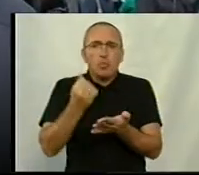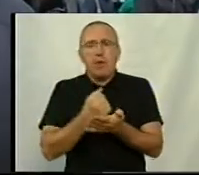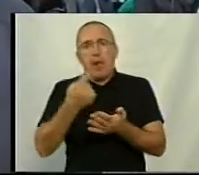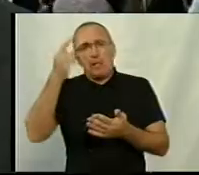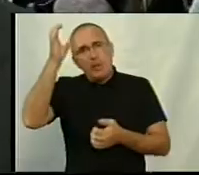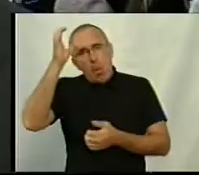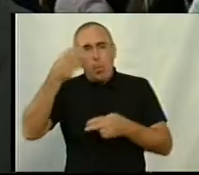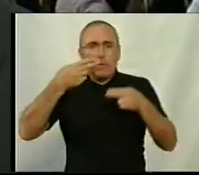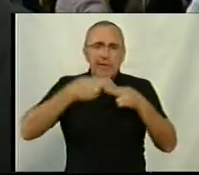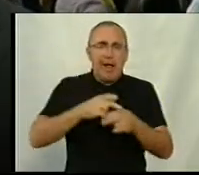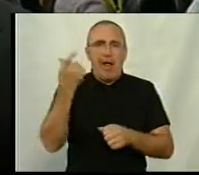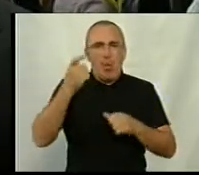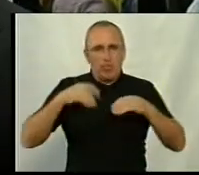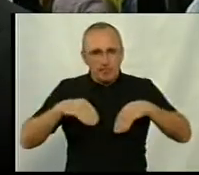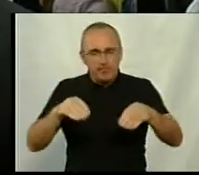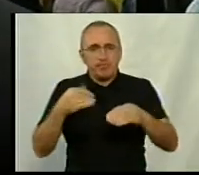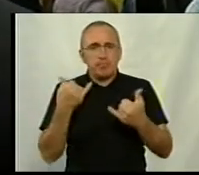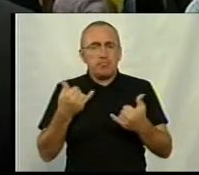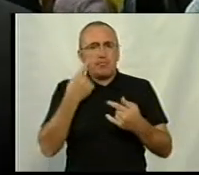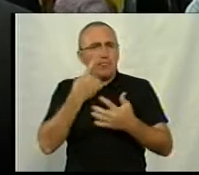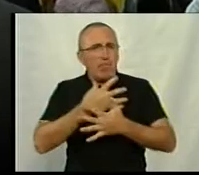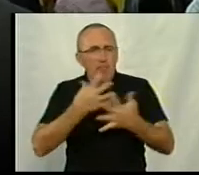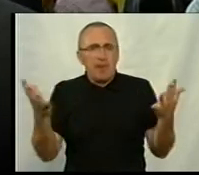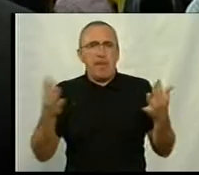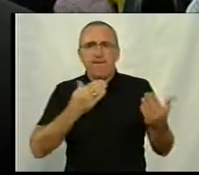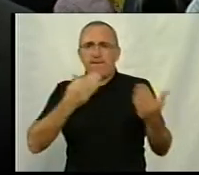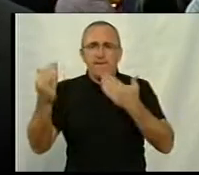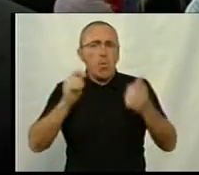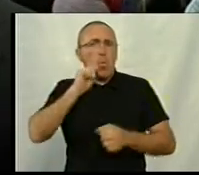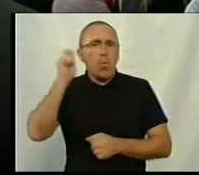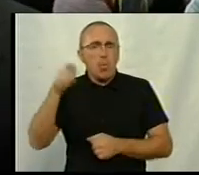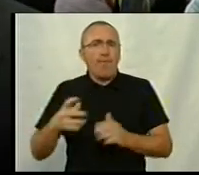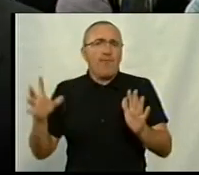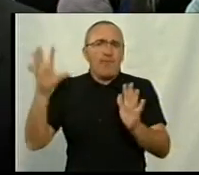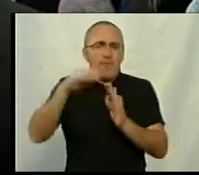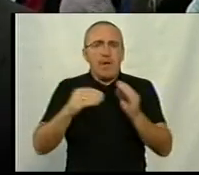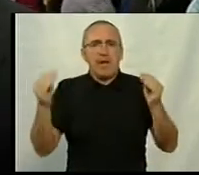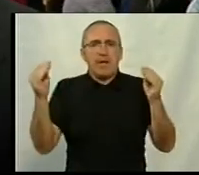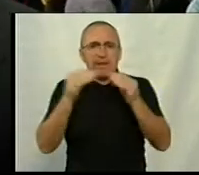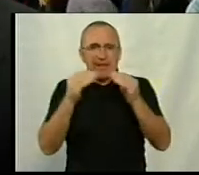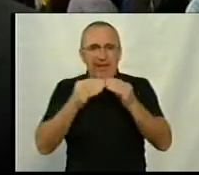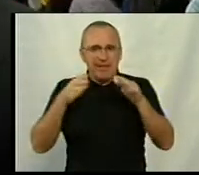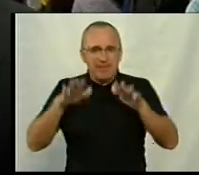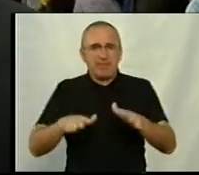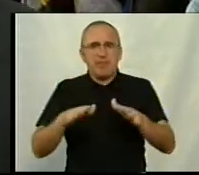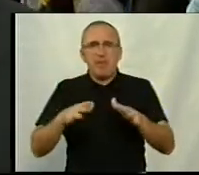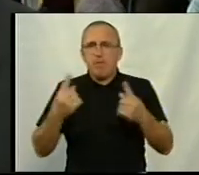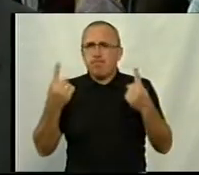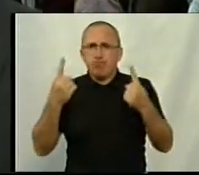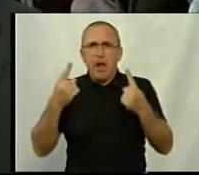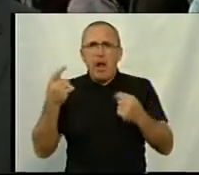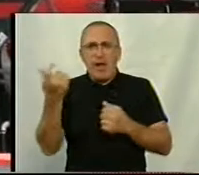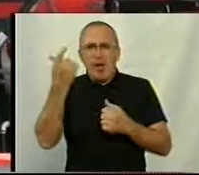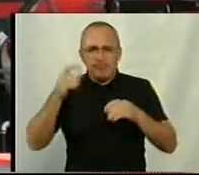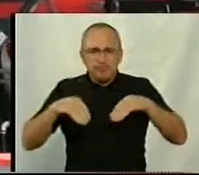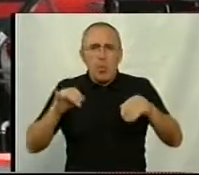в сільському господарстві. Це сьогодні найбільша виставка в Україні. Ця виставка входить у десятку найбільших агропромислових виставок